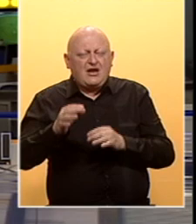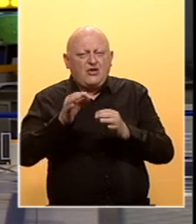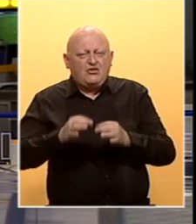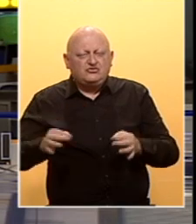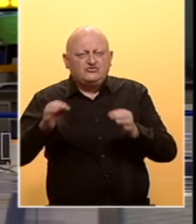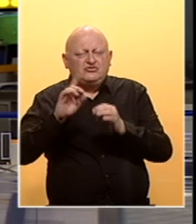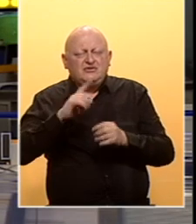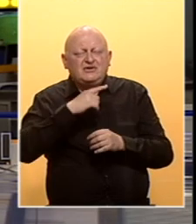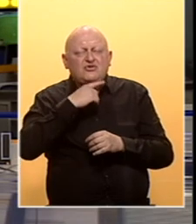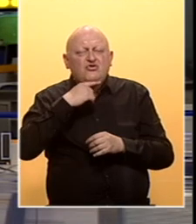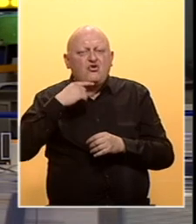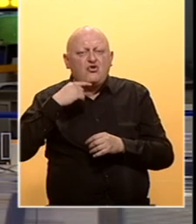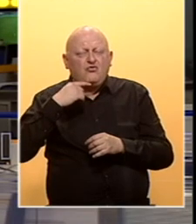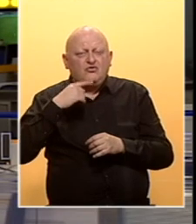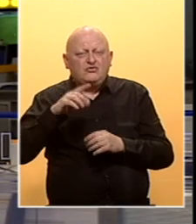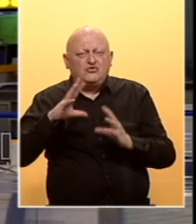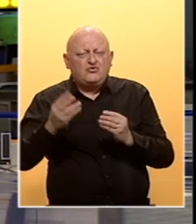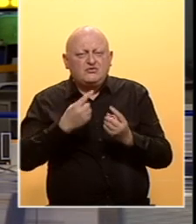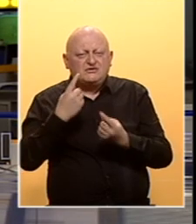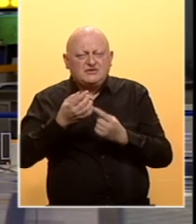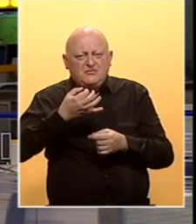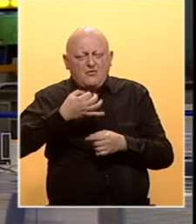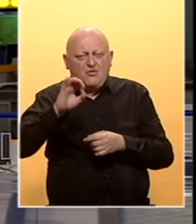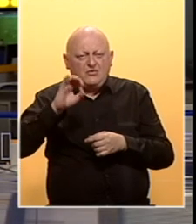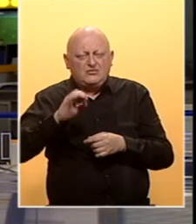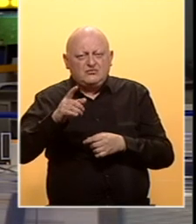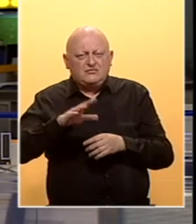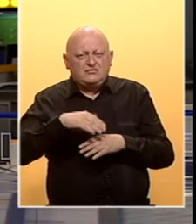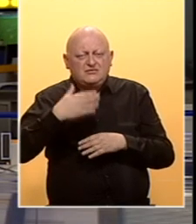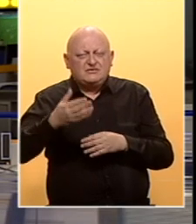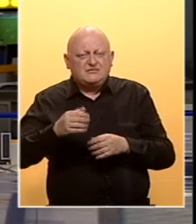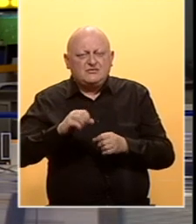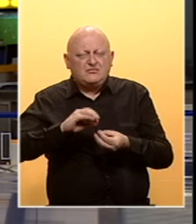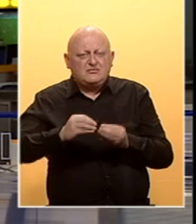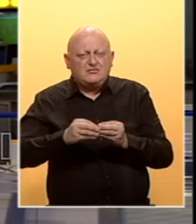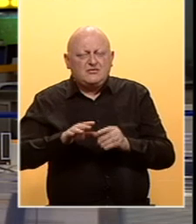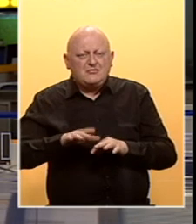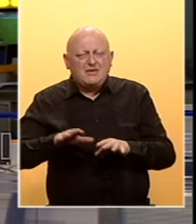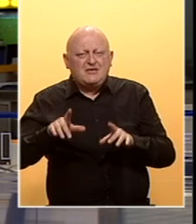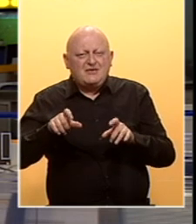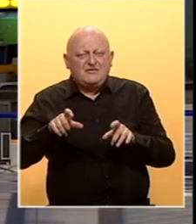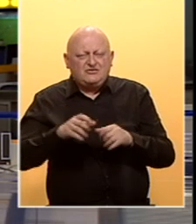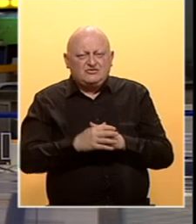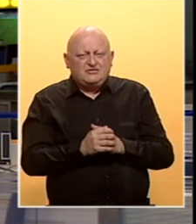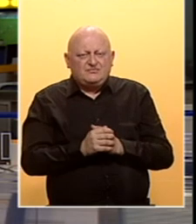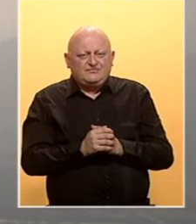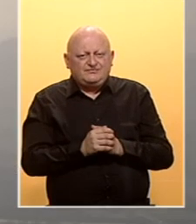što svakako nije dovojno da bi se ukupno stanje popravilo. Sve dodatno usložnjava i pandemija koronavirusa.